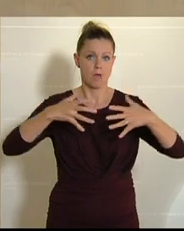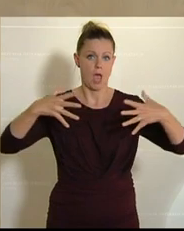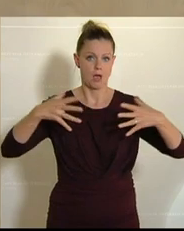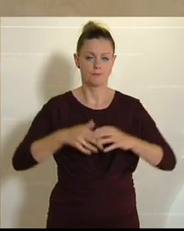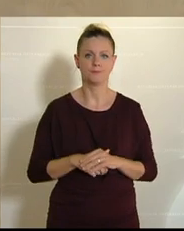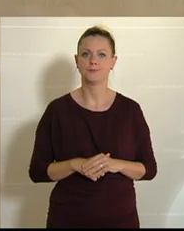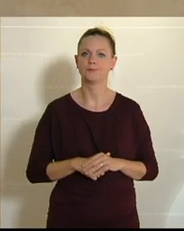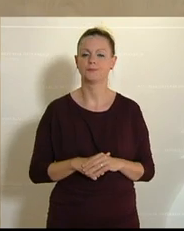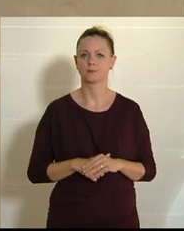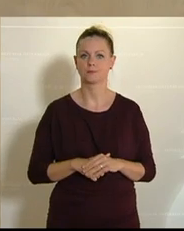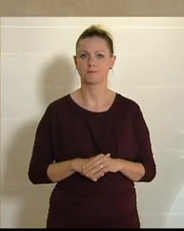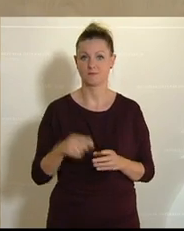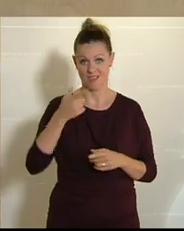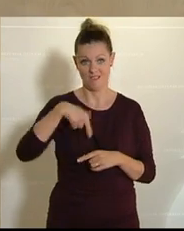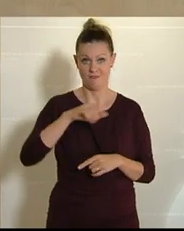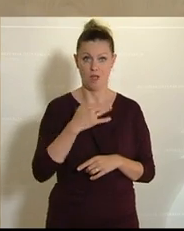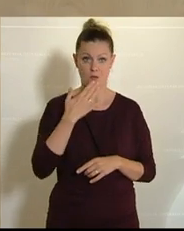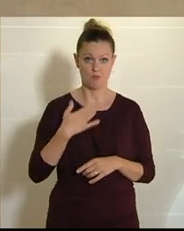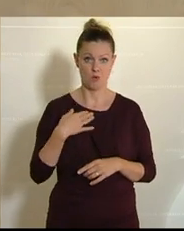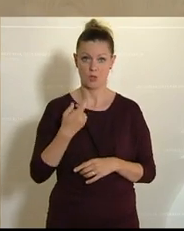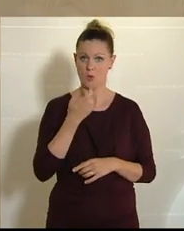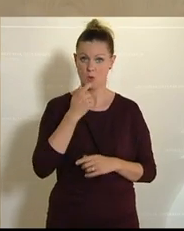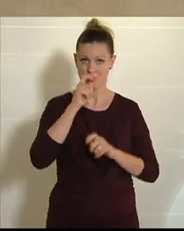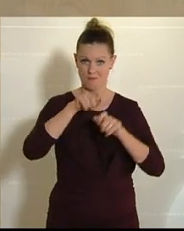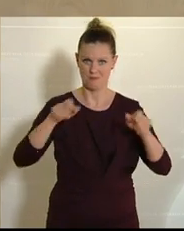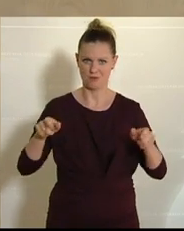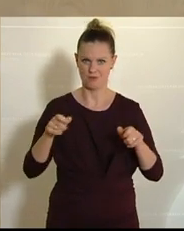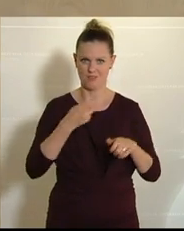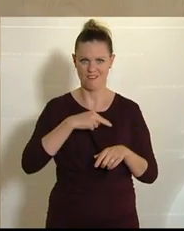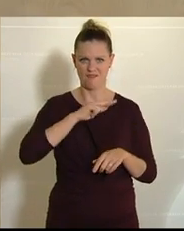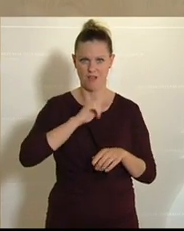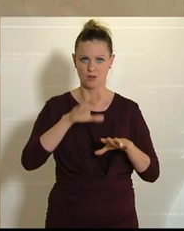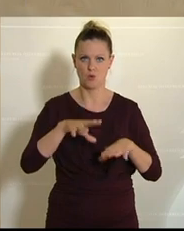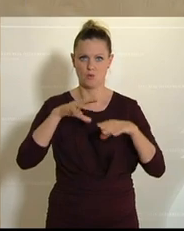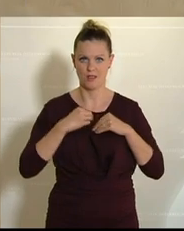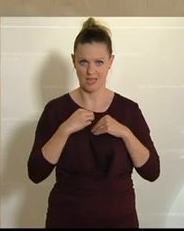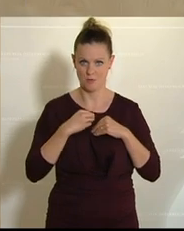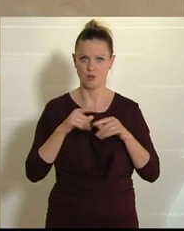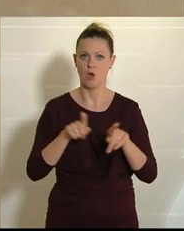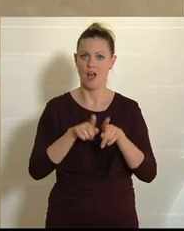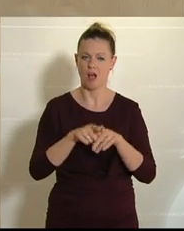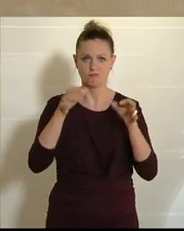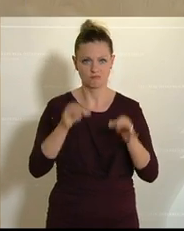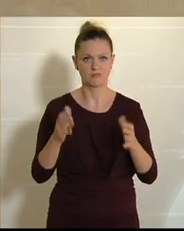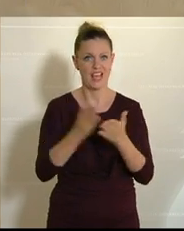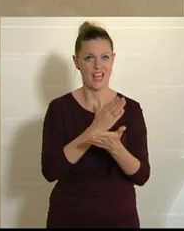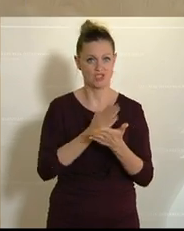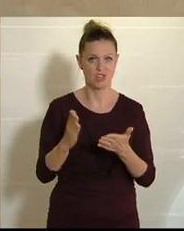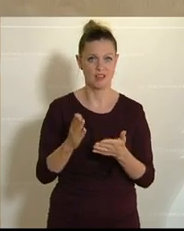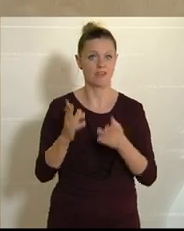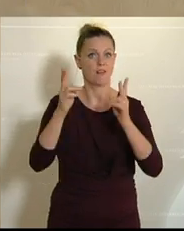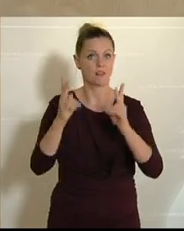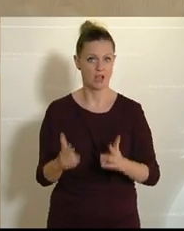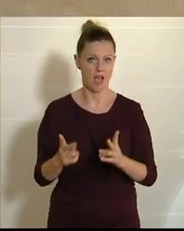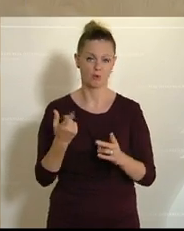Also wenn wir schon wollen, dass Konsumentinnen die Verantwortung übernehmen und entscheiden und entscheiden können,